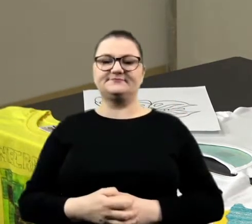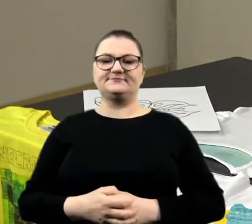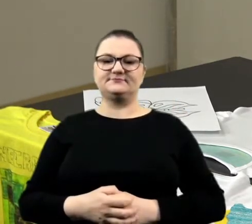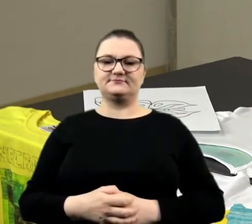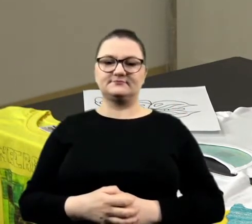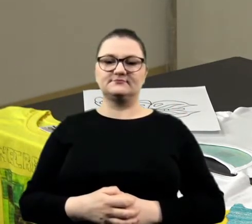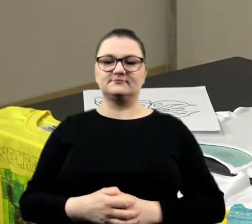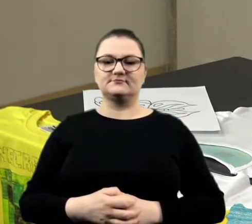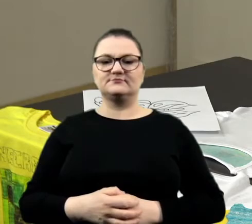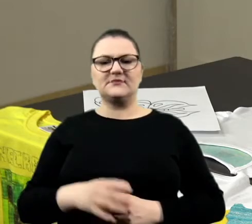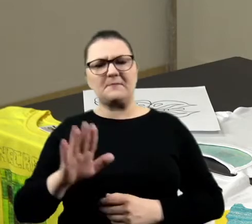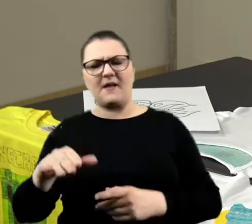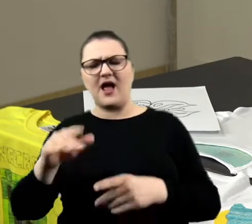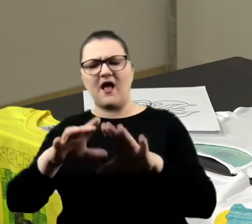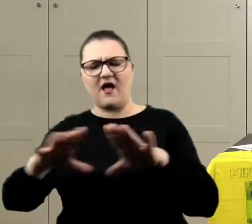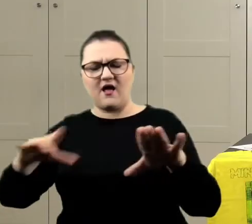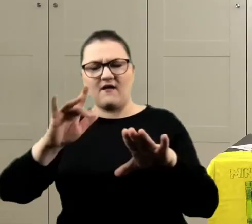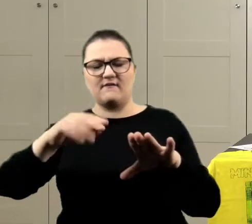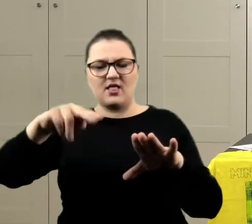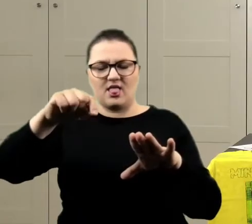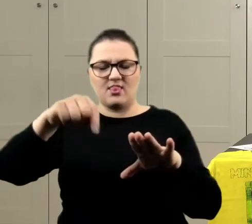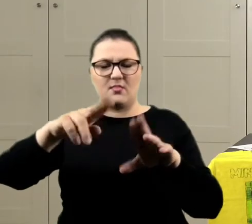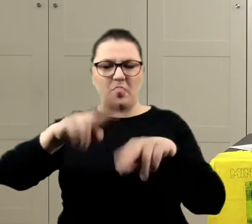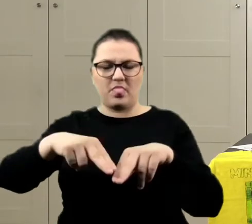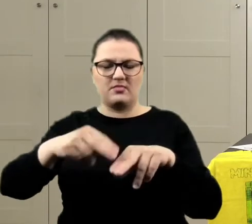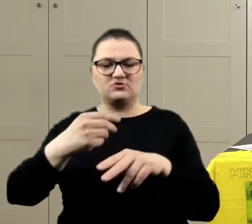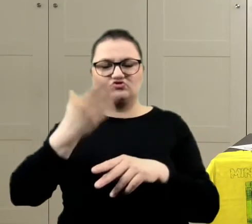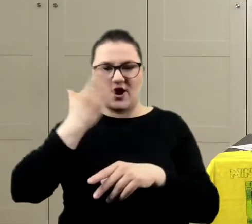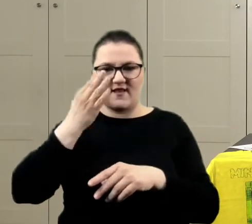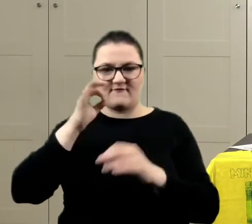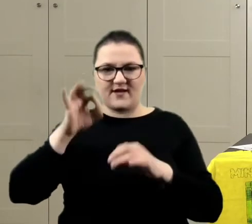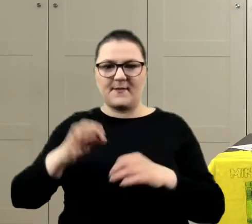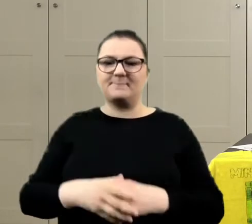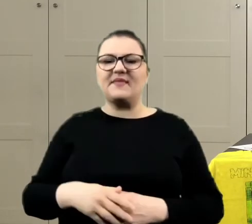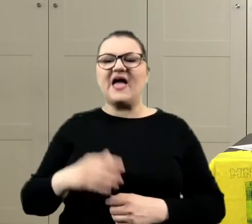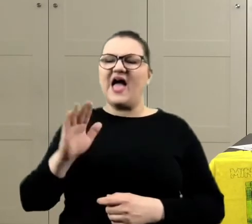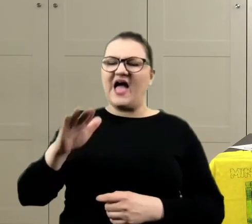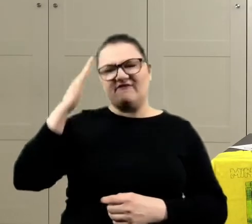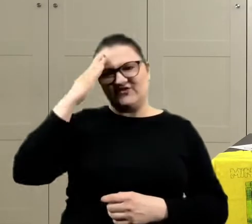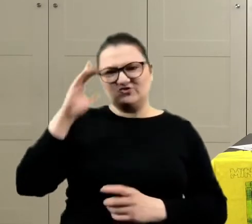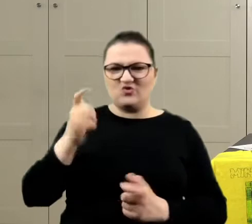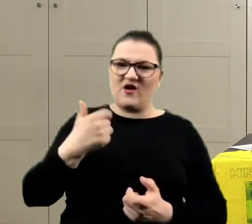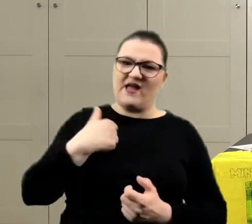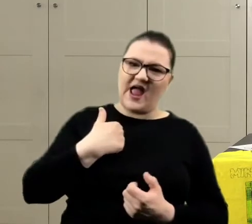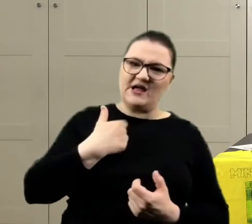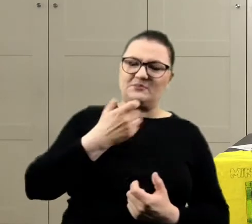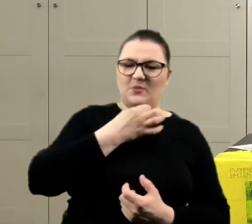Tutaj chyba jeszcze masz trochę czarnej farby, wiesz? Ja bym mu, wiesz co, Helenka, poprawiła jeszcze